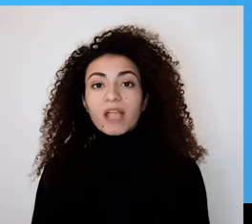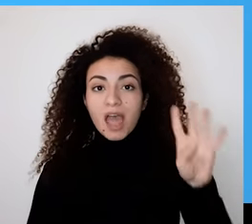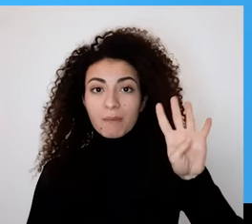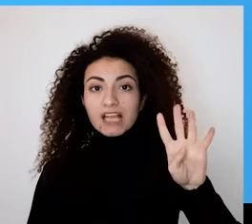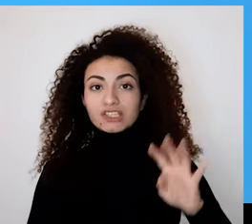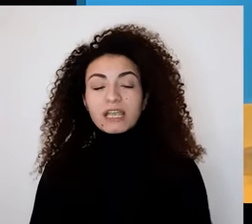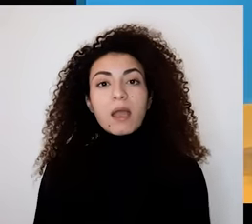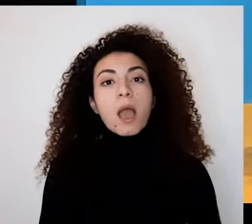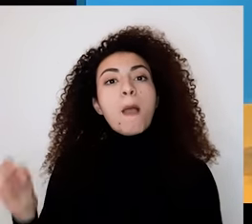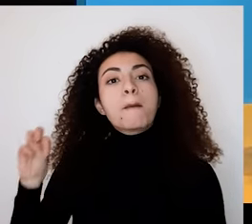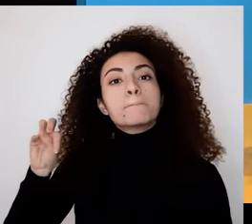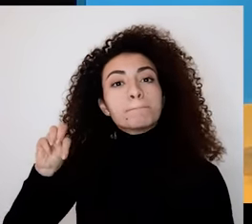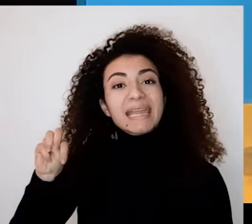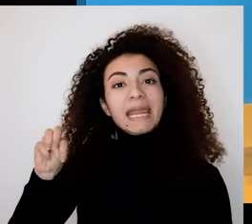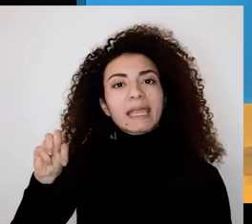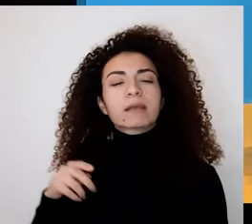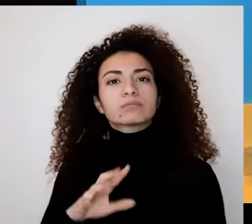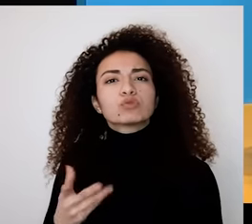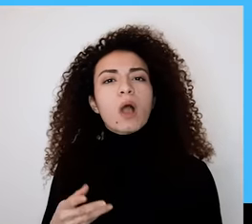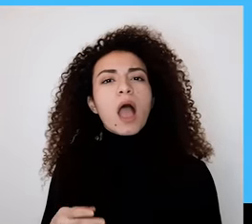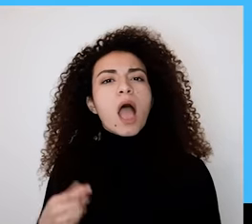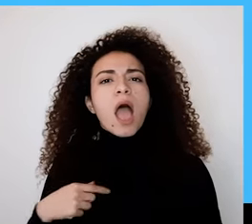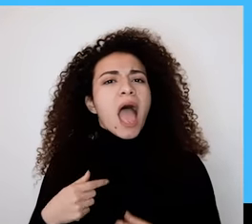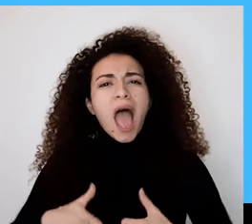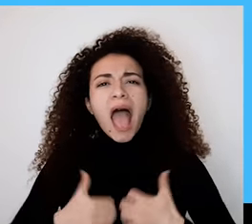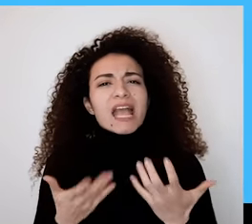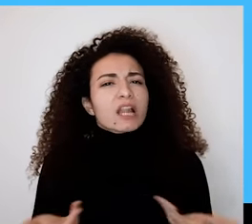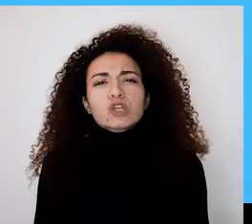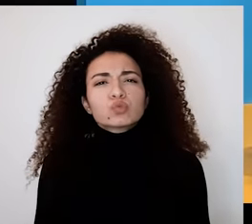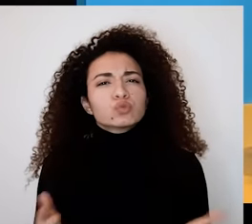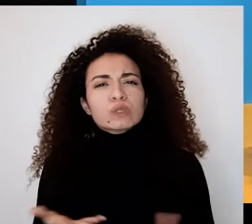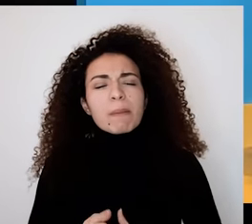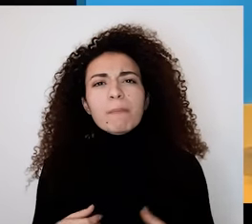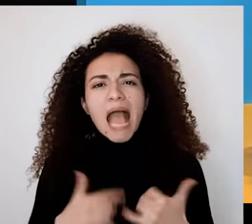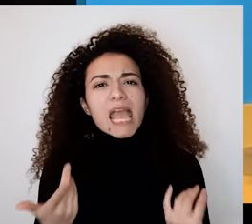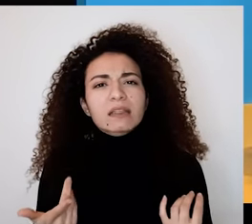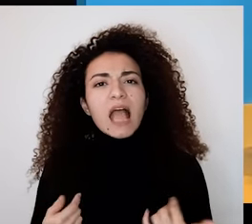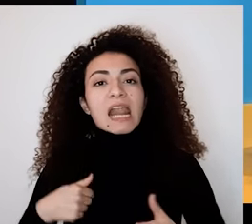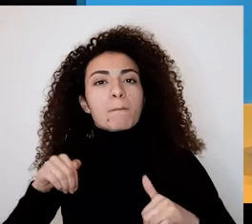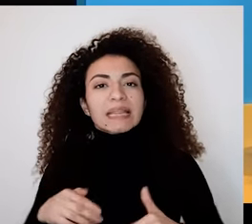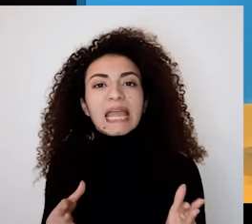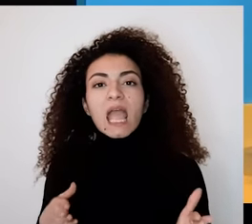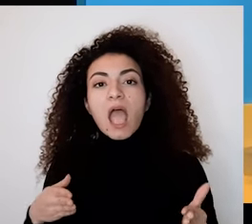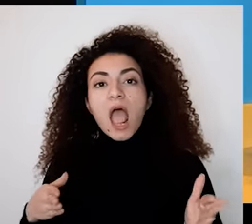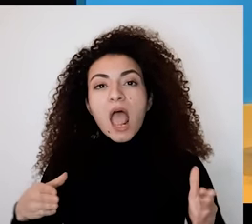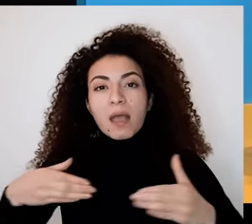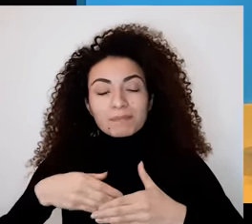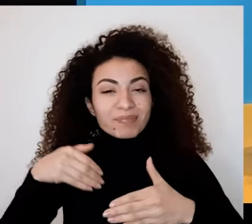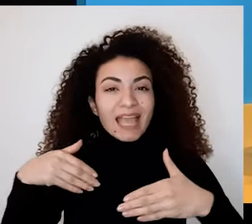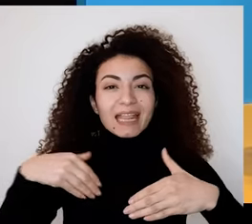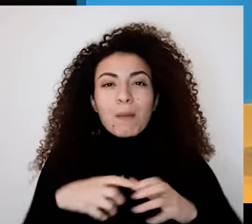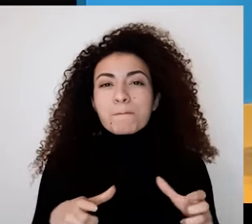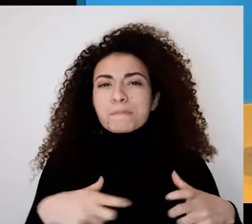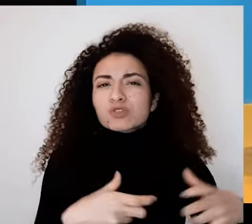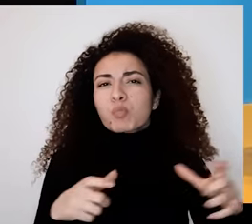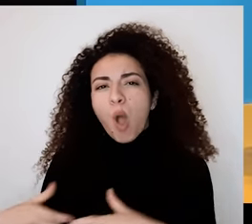رابعاً Meaning أي المعنى؟ نبحث دايماً بالحياة عن معنى للحياة والانتماء لأمر